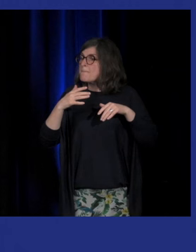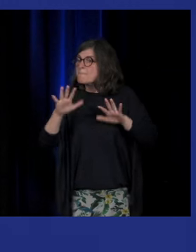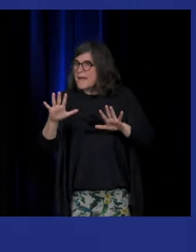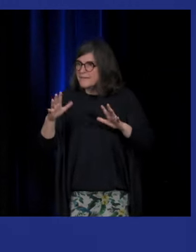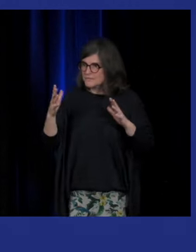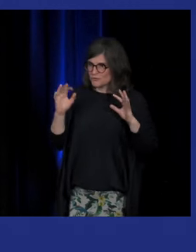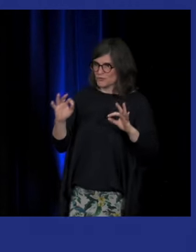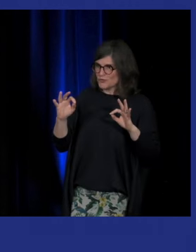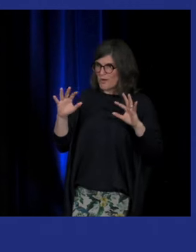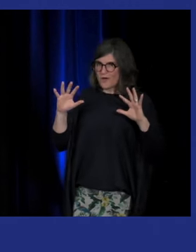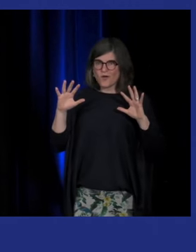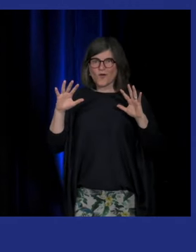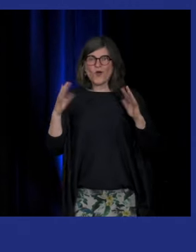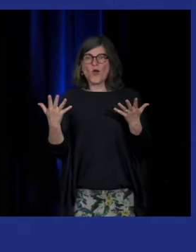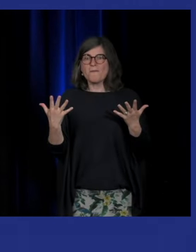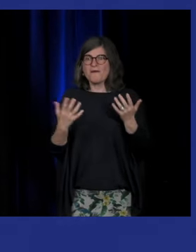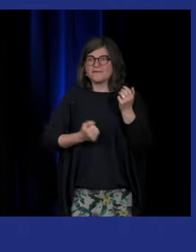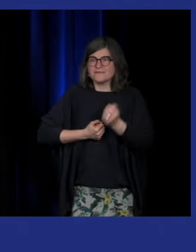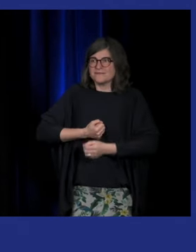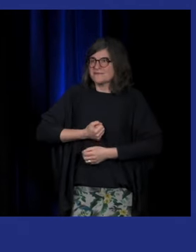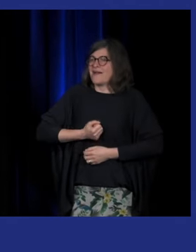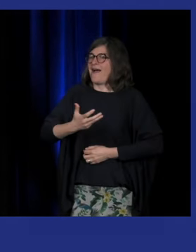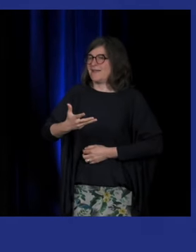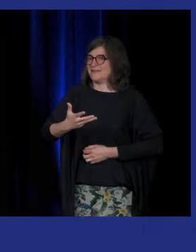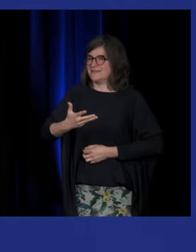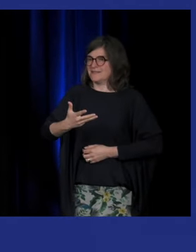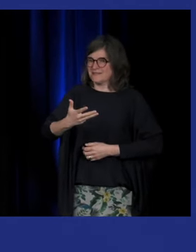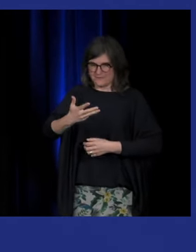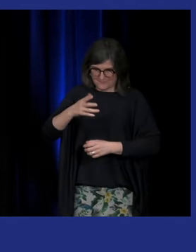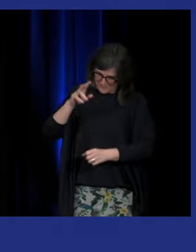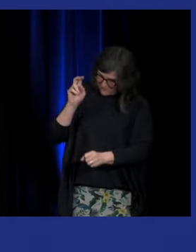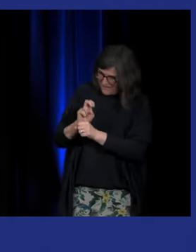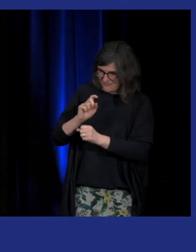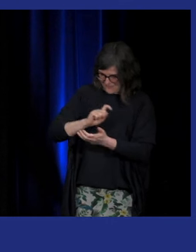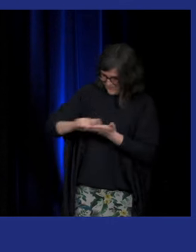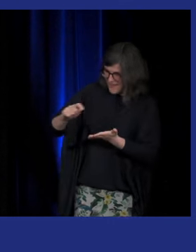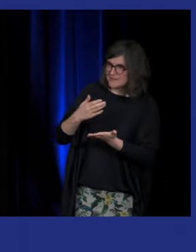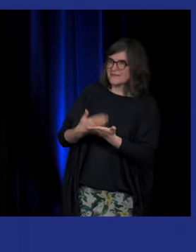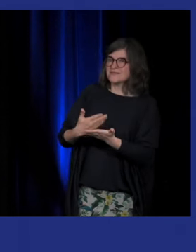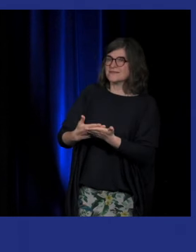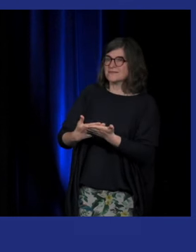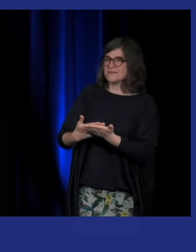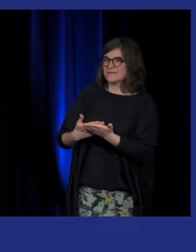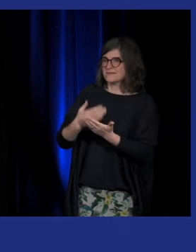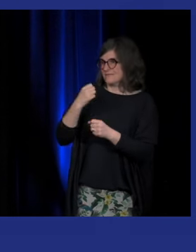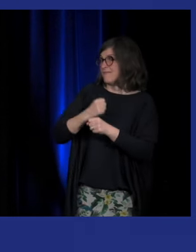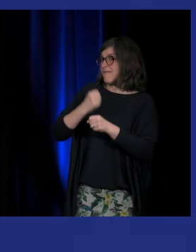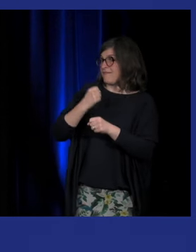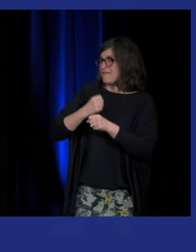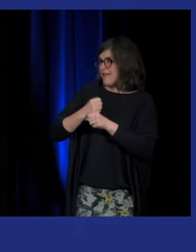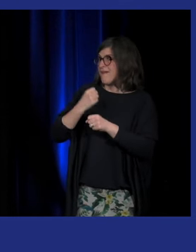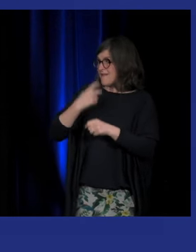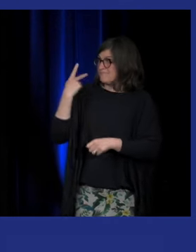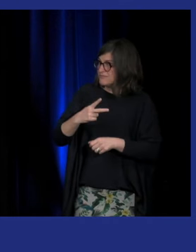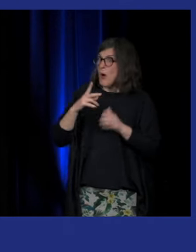artistes qui pratiquent en langue des signes gardent trace de leur travail de